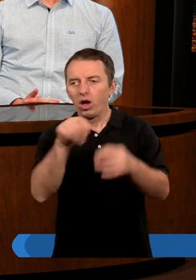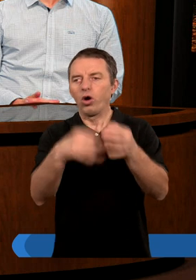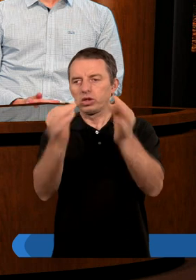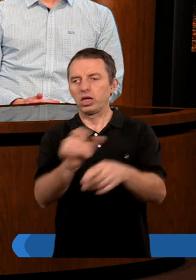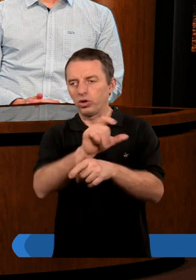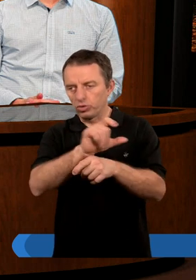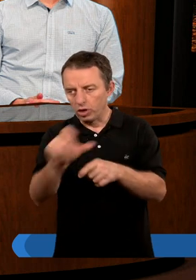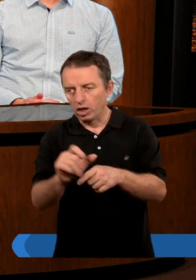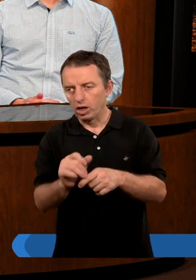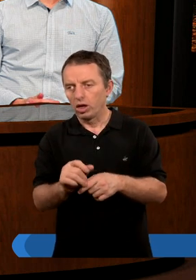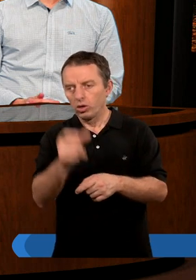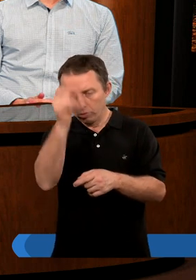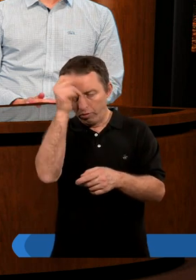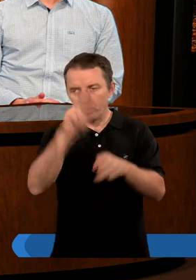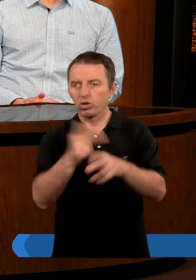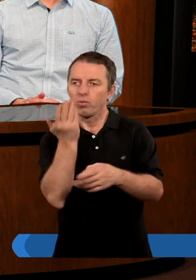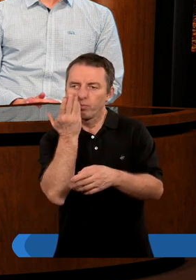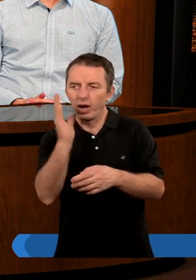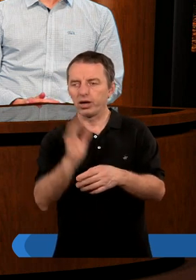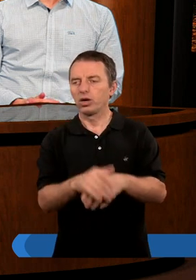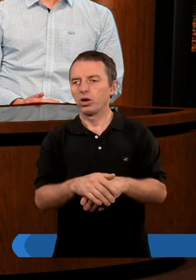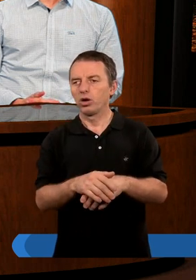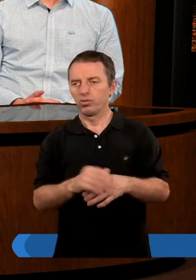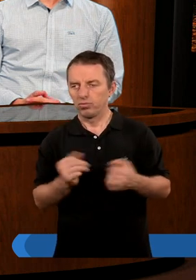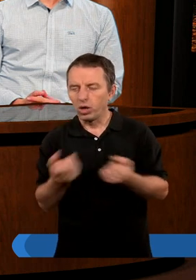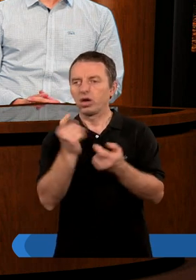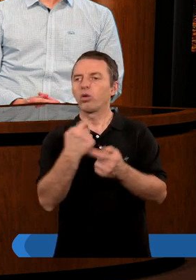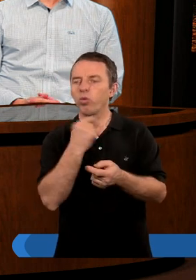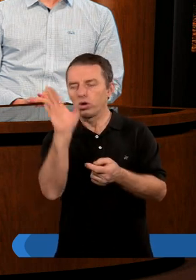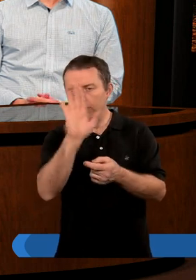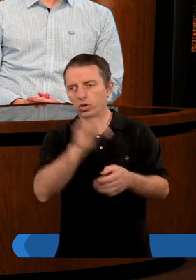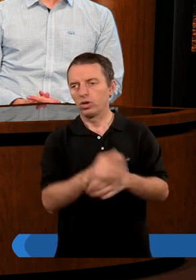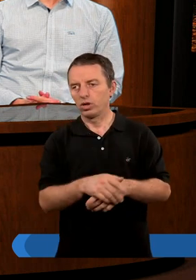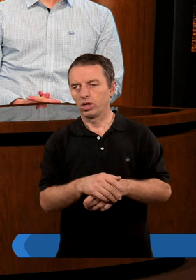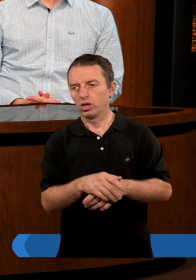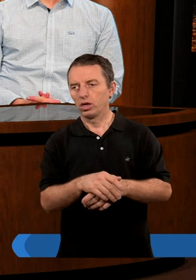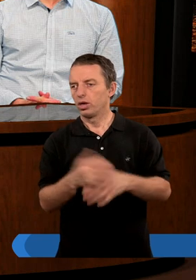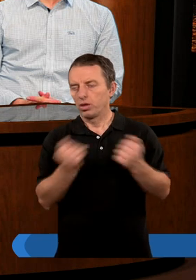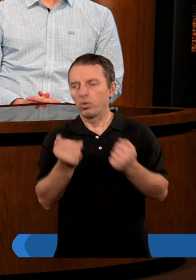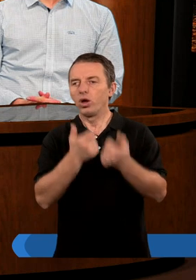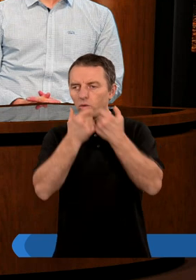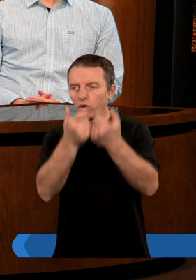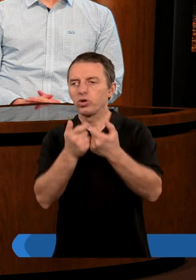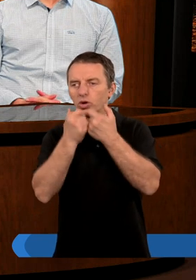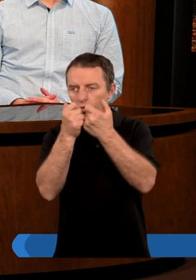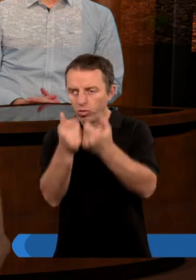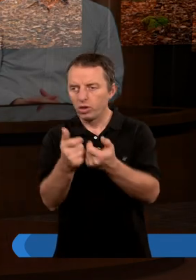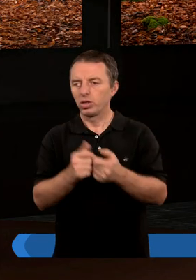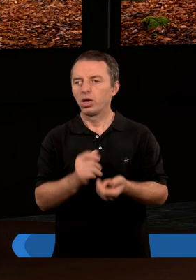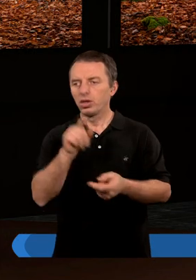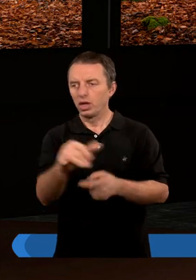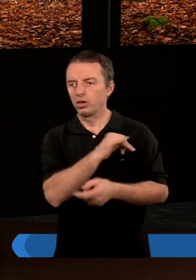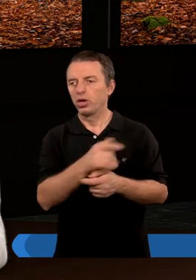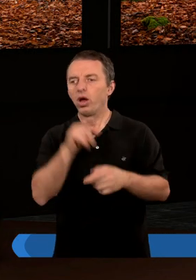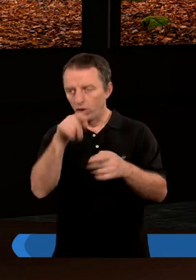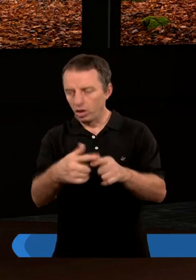od tej pory Piotr był człowiekiem, który był taki odważny, który szedł za głosem Bożym i niczego tam się nie bał i głosił i głosił, więc można byłoby